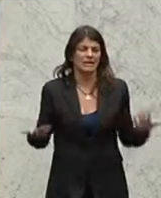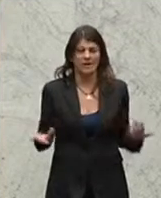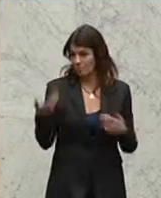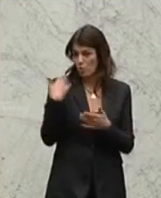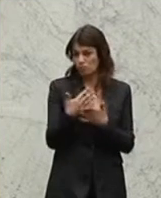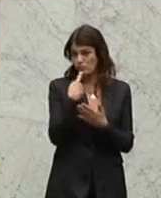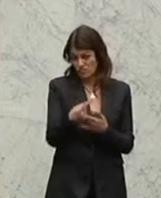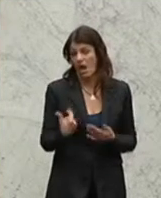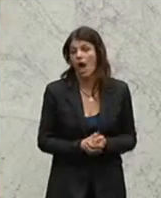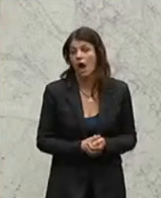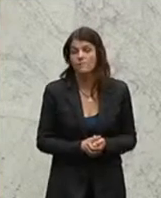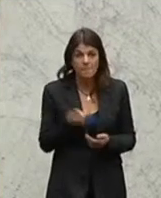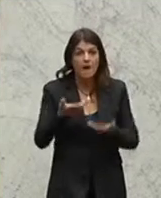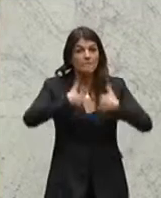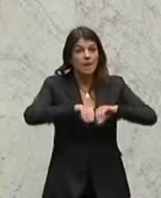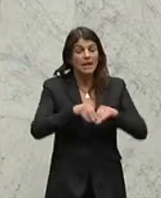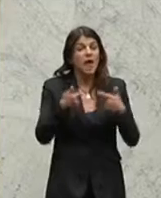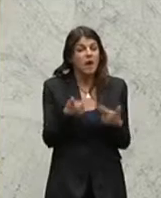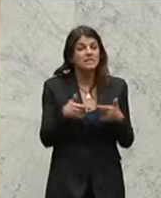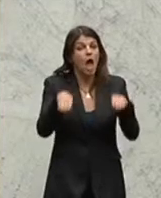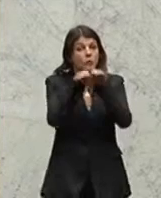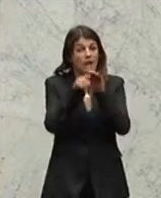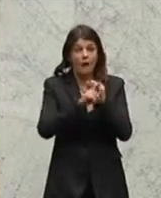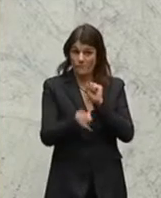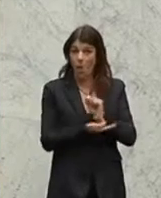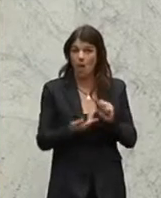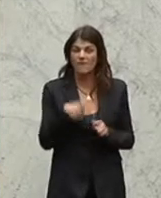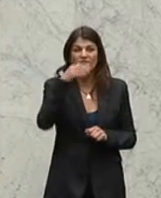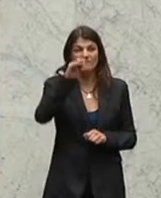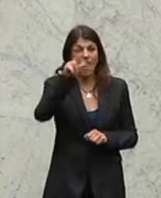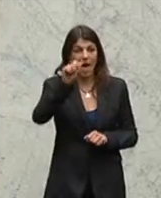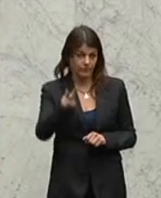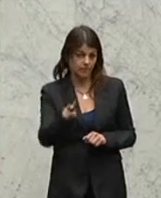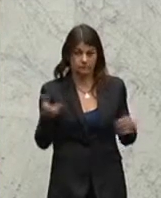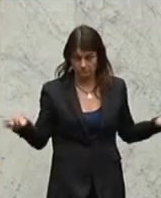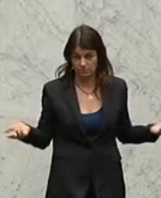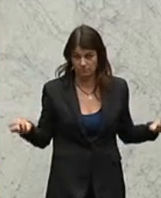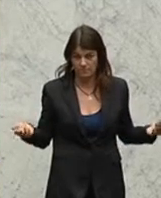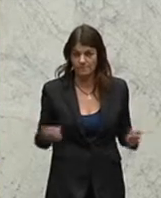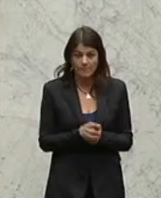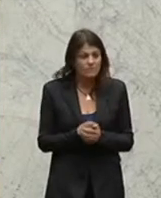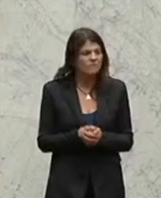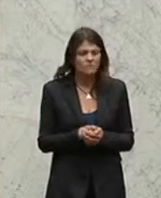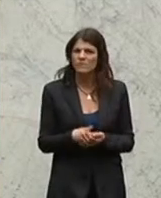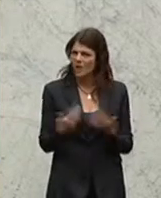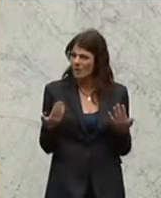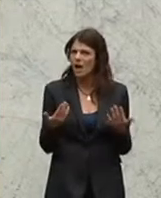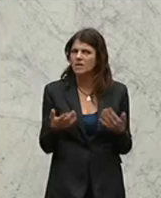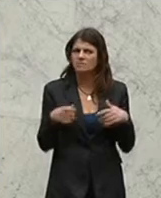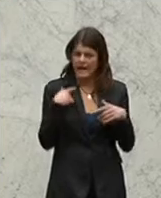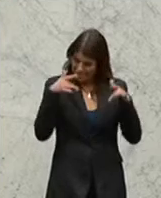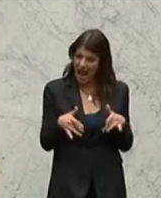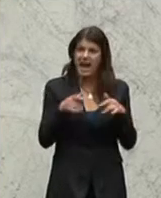angesprochen war, den Familienlastenausgleichsfonds, den FLAV, der, und ich würde meinen, wir haben jetzt eine eigene